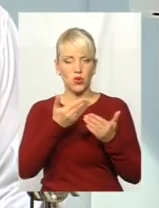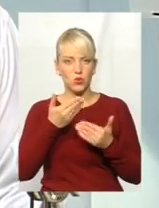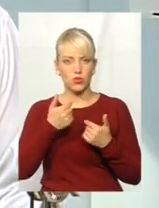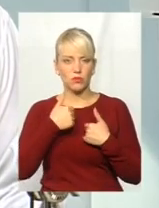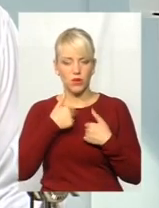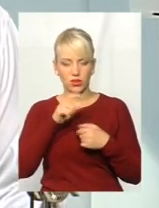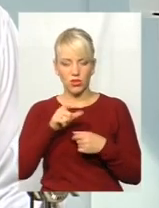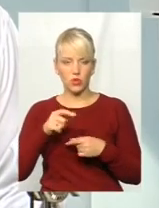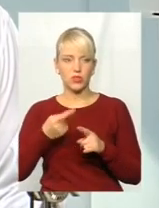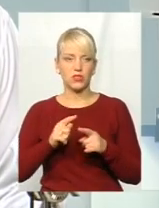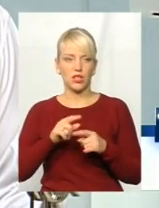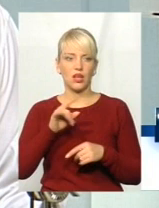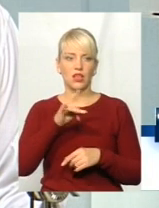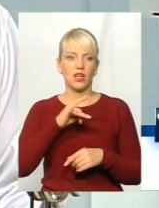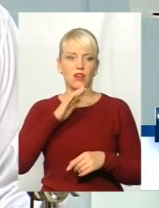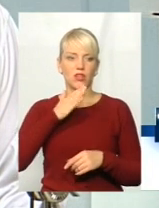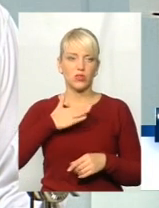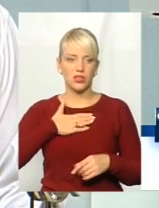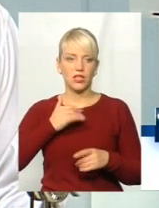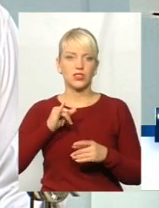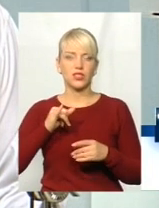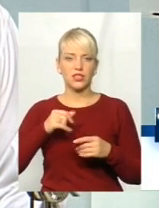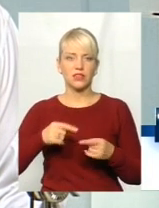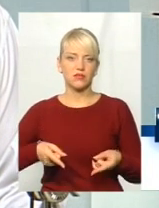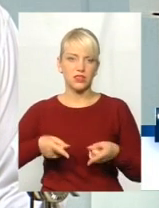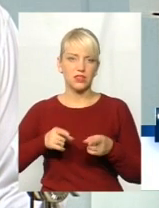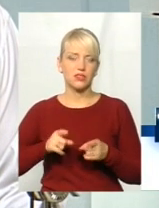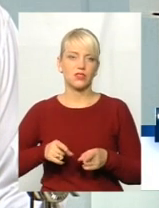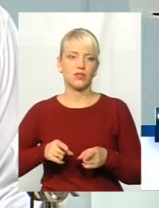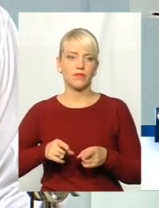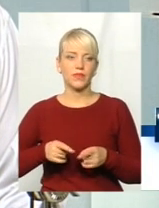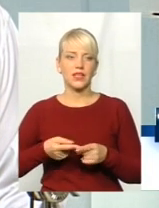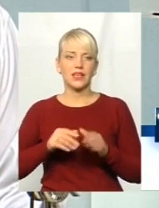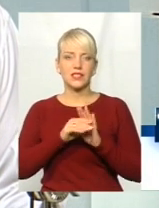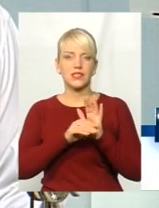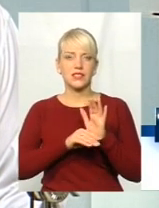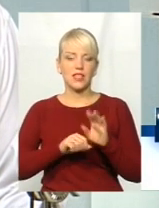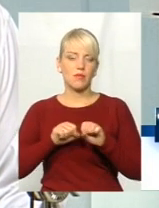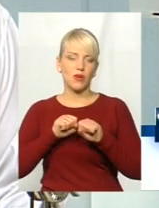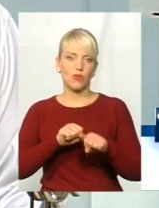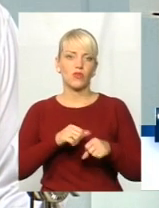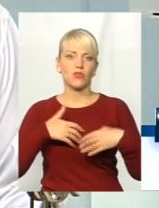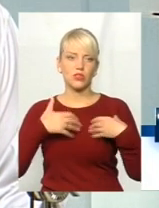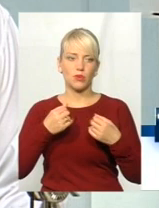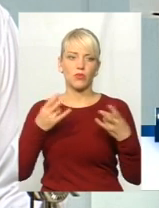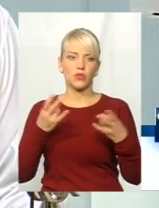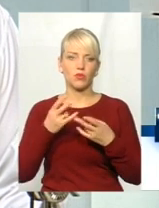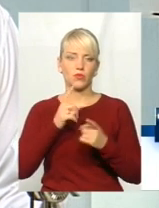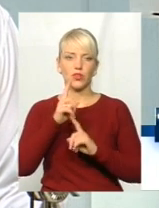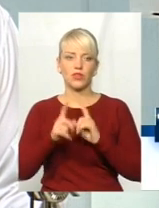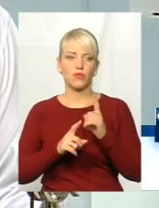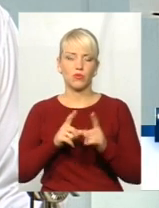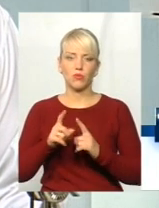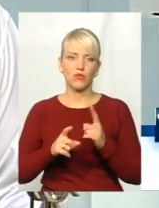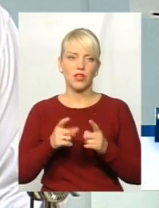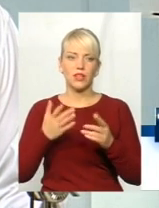мешканець нашого району. Дійсно, система охорони здоров'я потребує реформування. Хоча ми